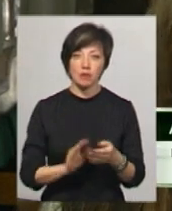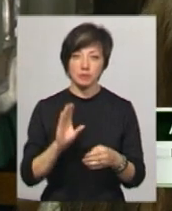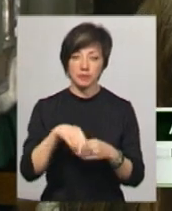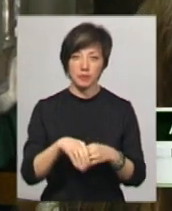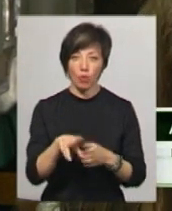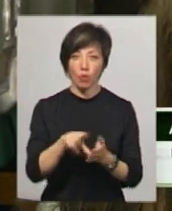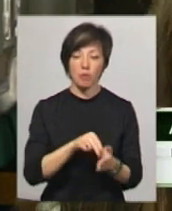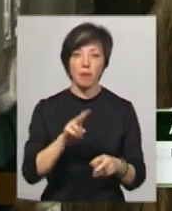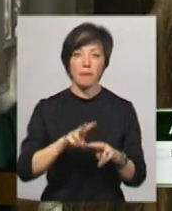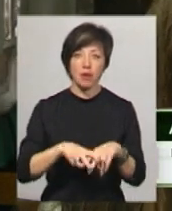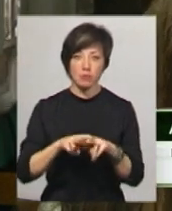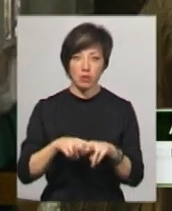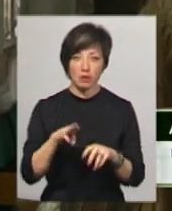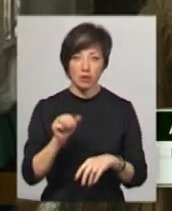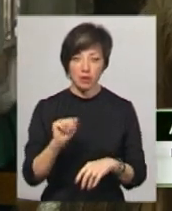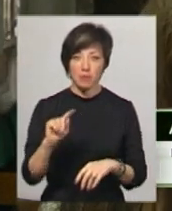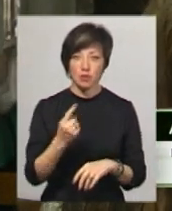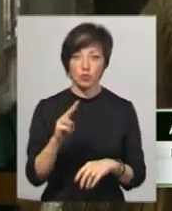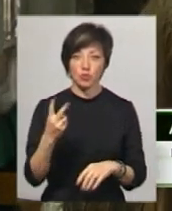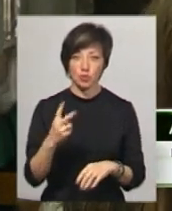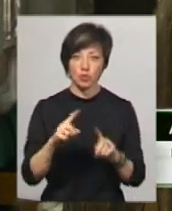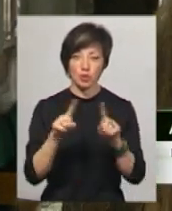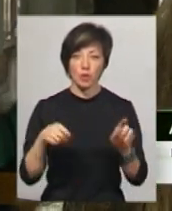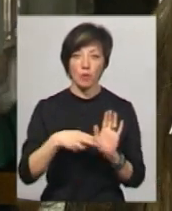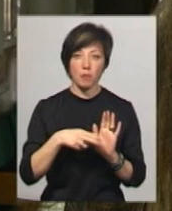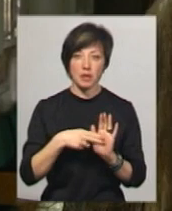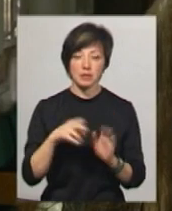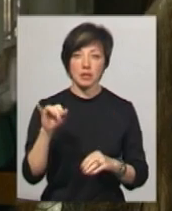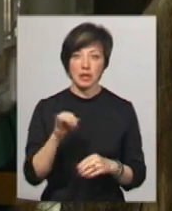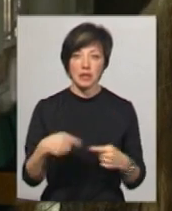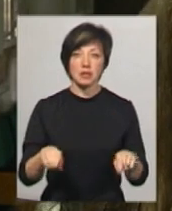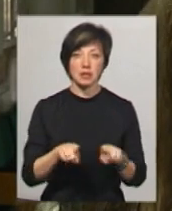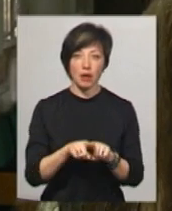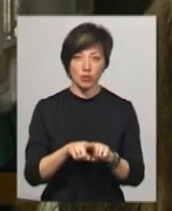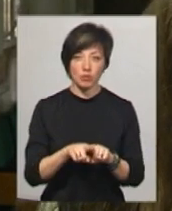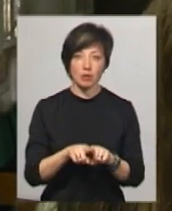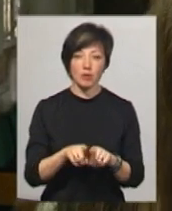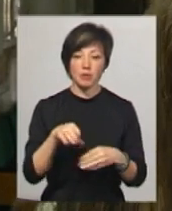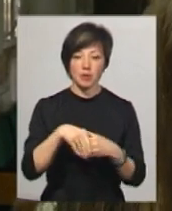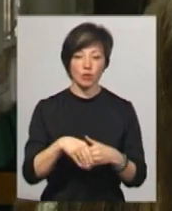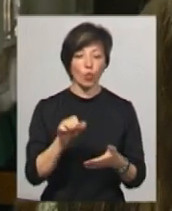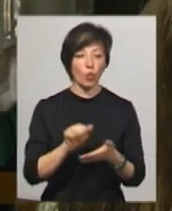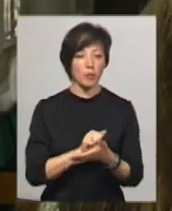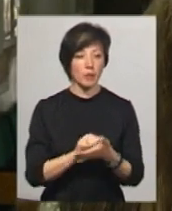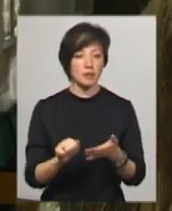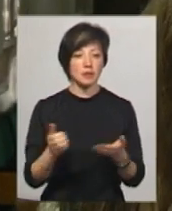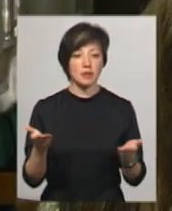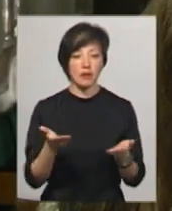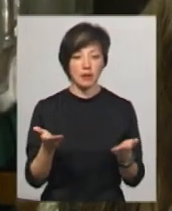ксерокопію паспорта, перша-друга сторінка прописка, і також прикріпляєте документ, який